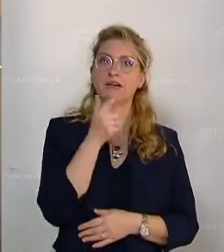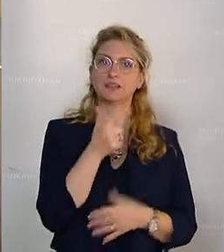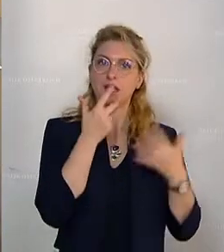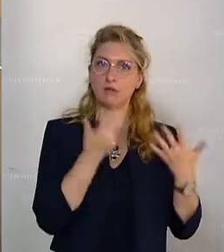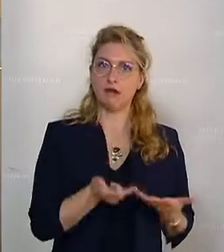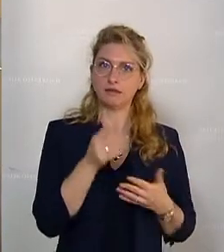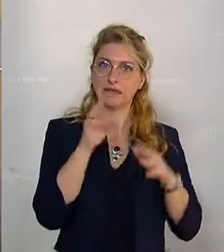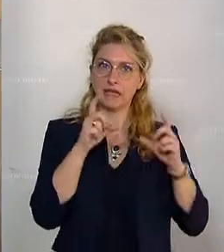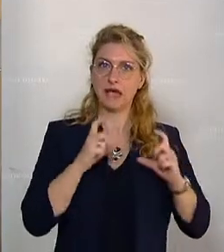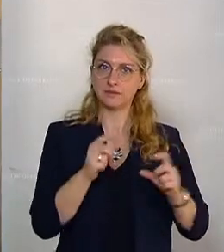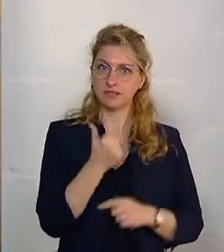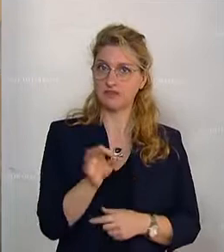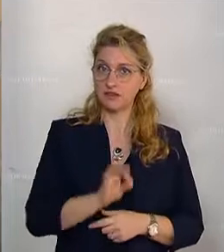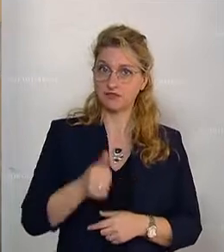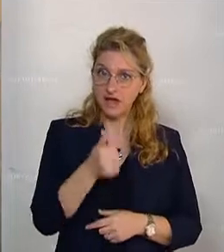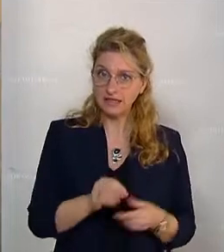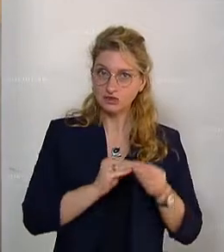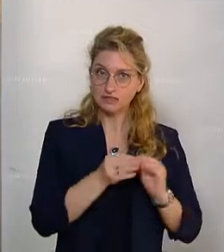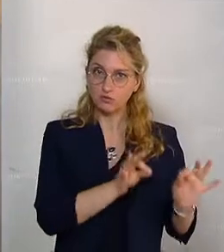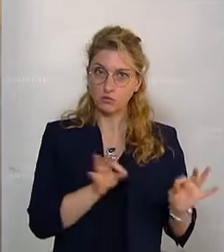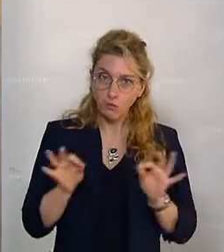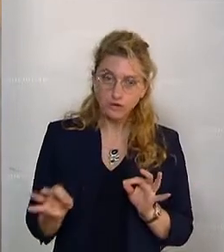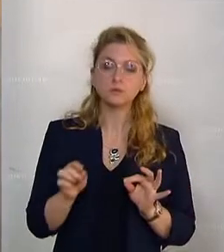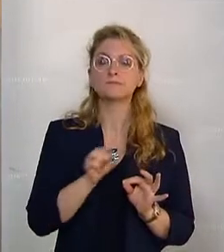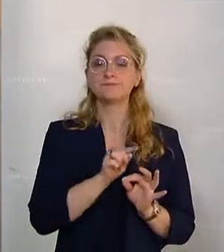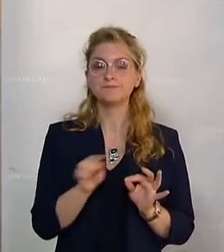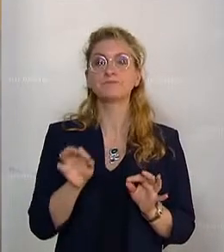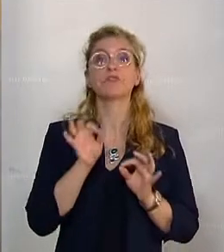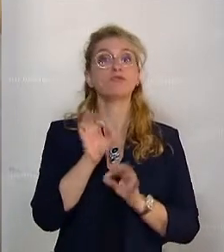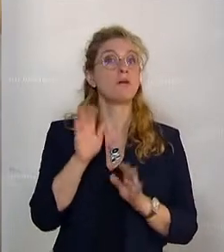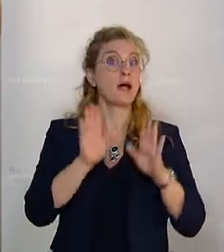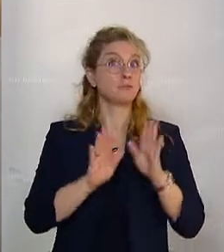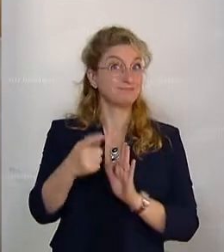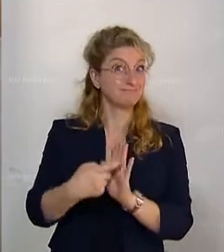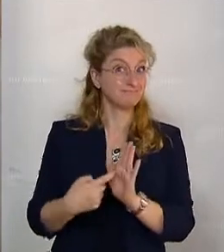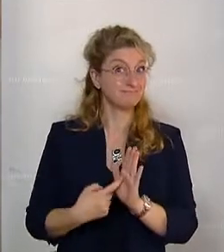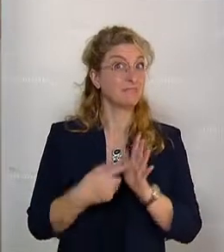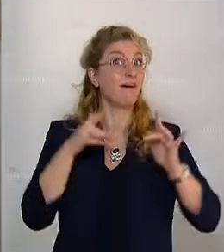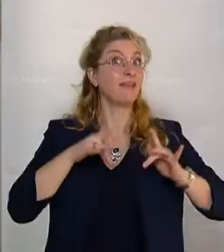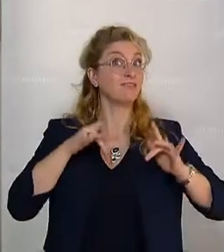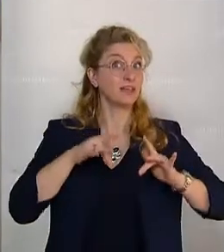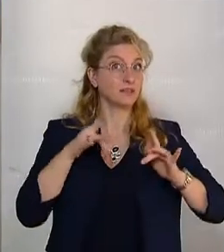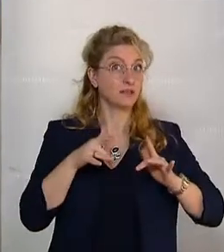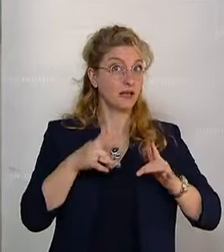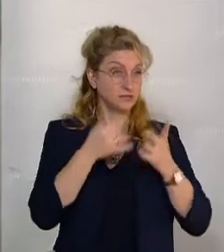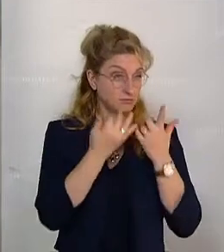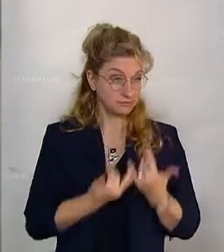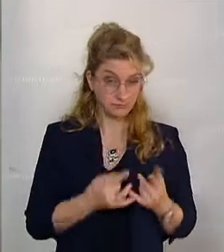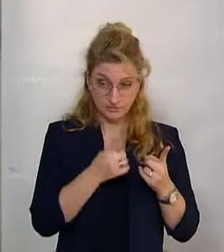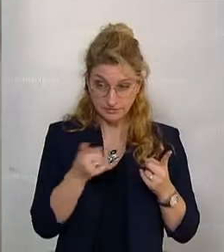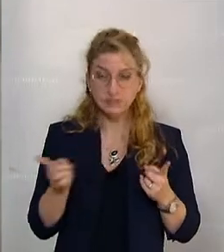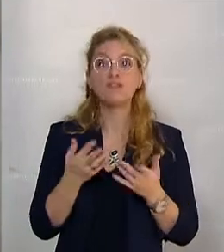Absatz 2 Ziffer 1 der Geschäftsordnung die für die Abstimmung erforderliche Anwesenheit und verfassungsmäßig